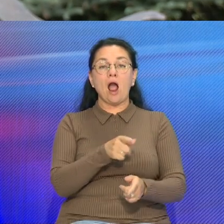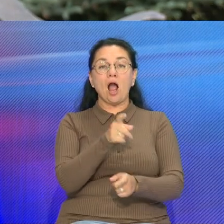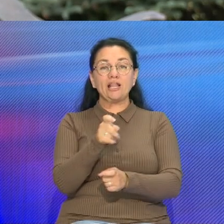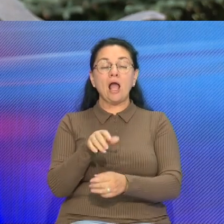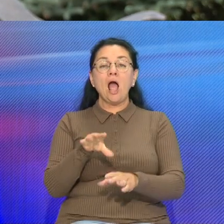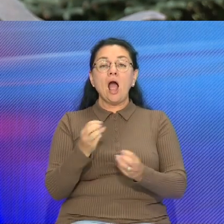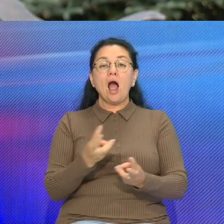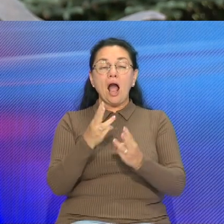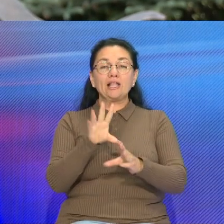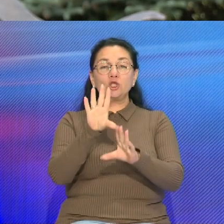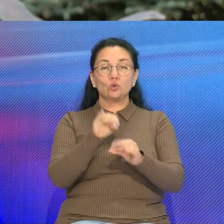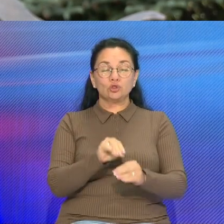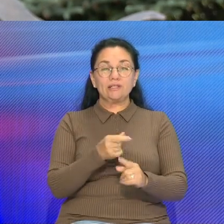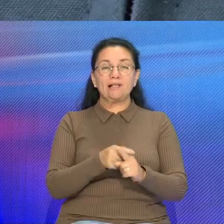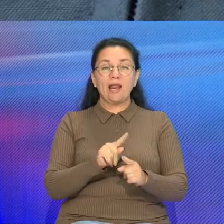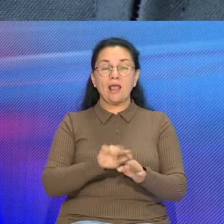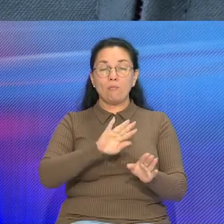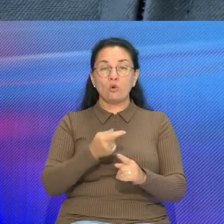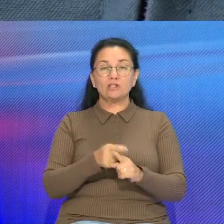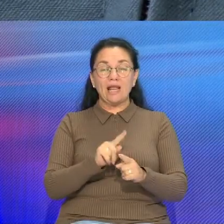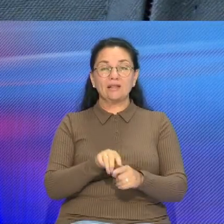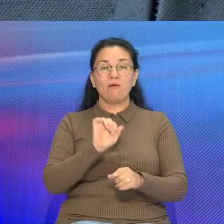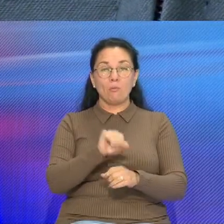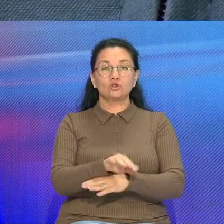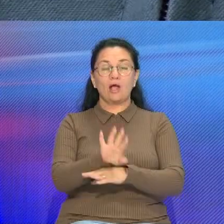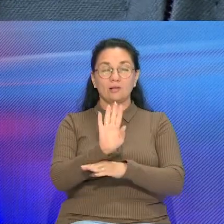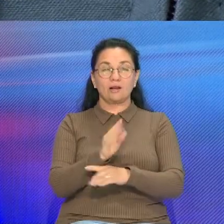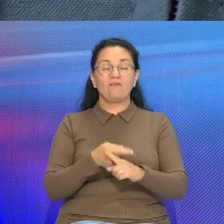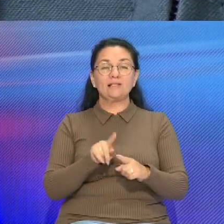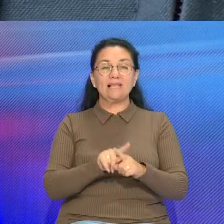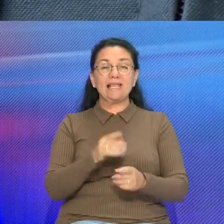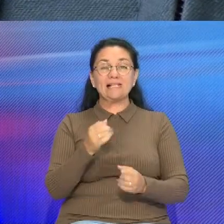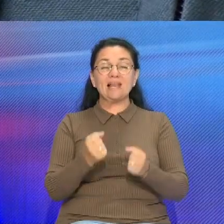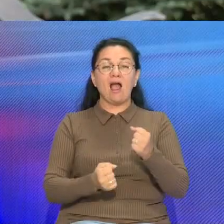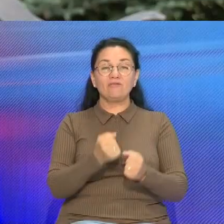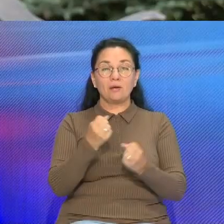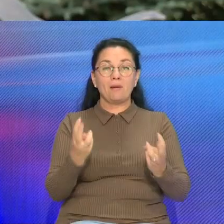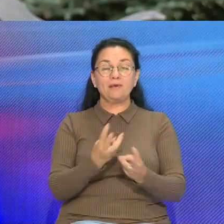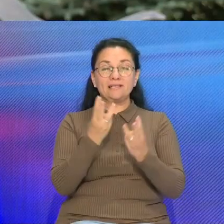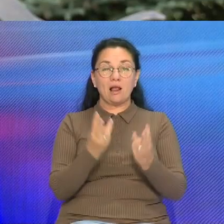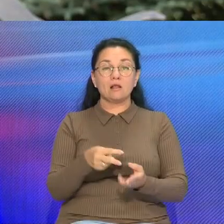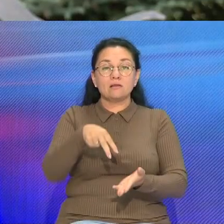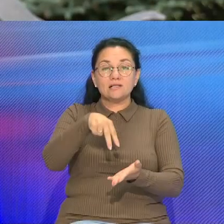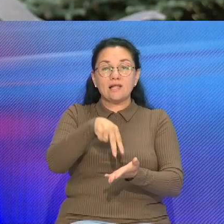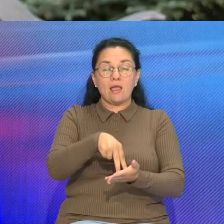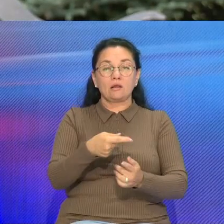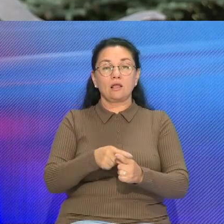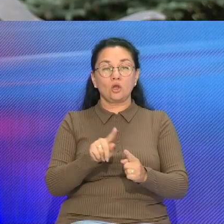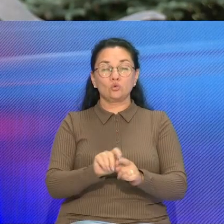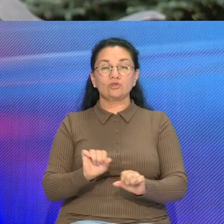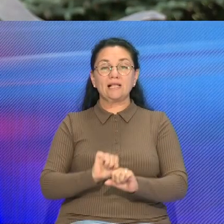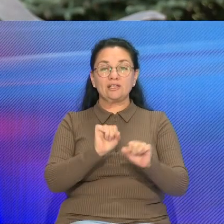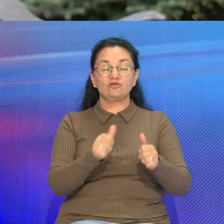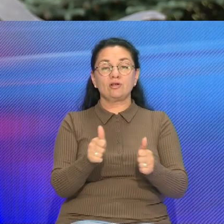чтобы сбить пламя Только после этого капот можно открывать Если автомобиль загорелся на стоянке, примите меры, чтобы защитить рядом